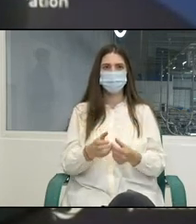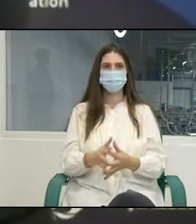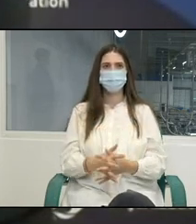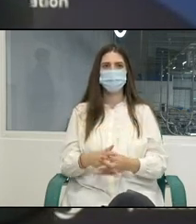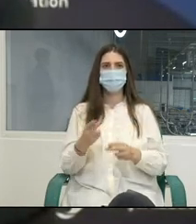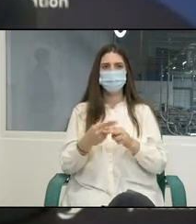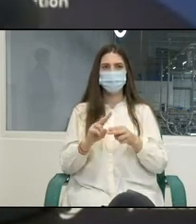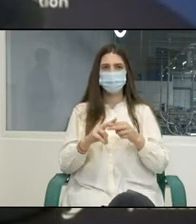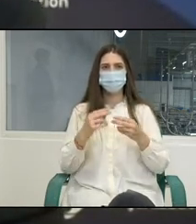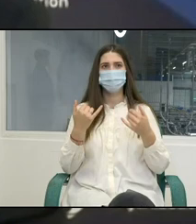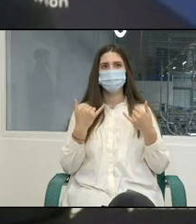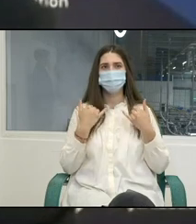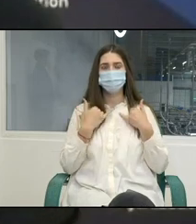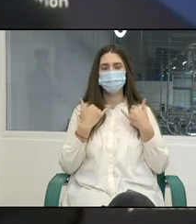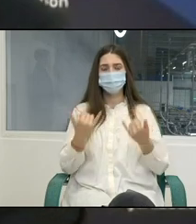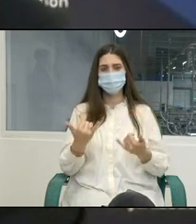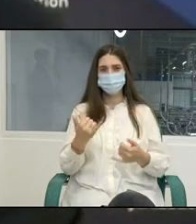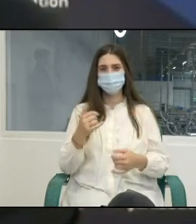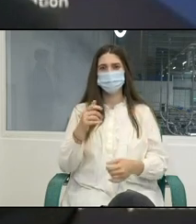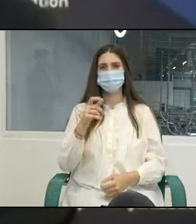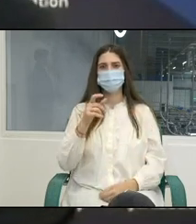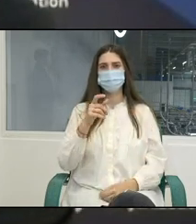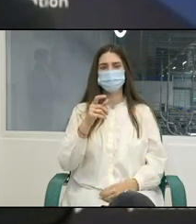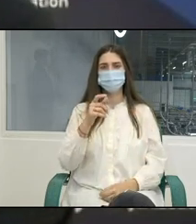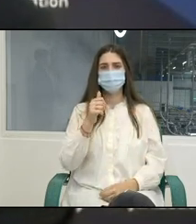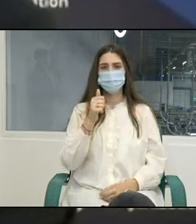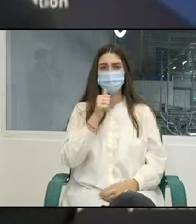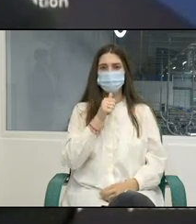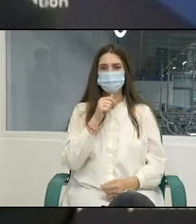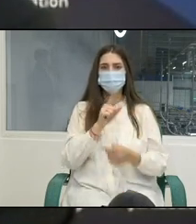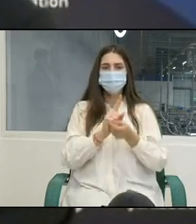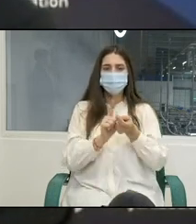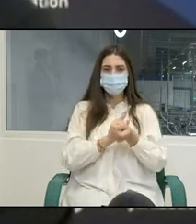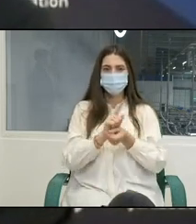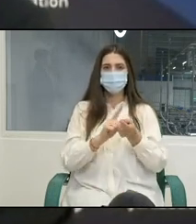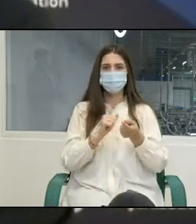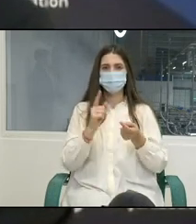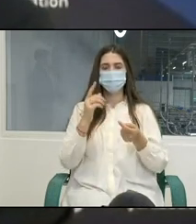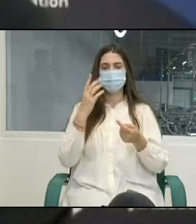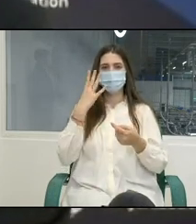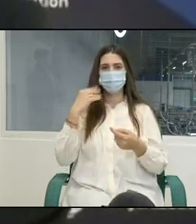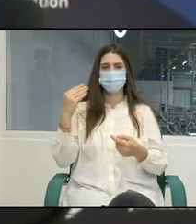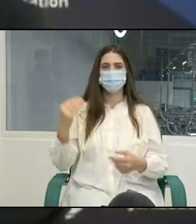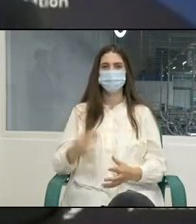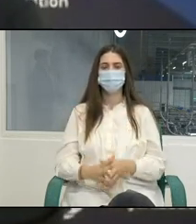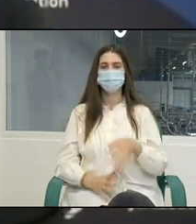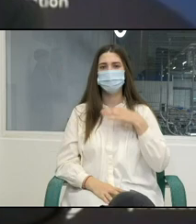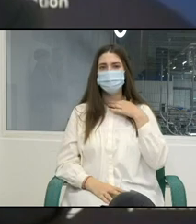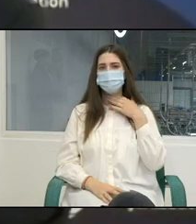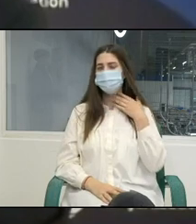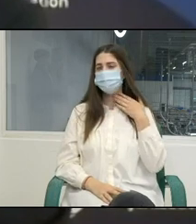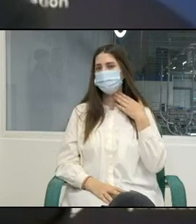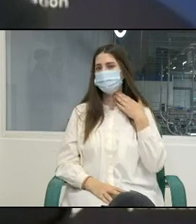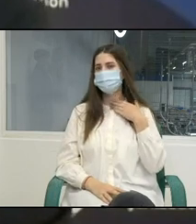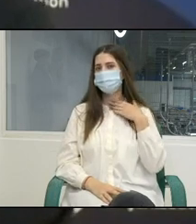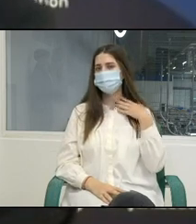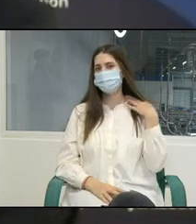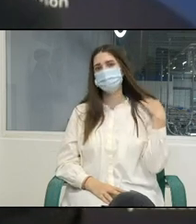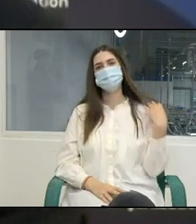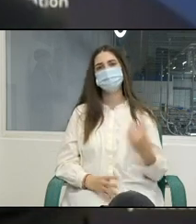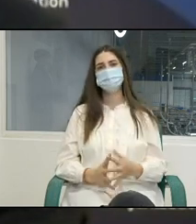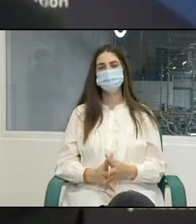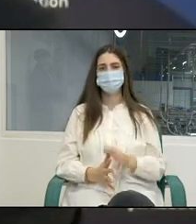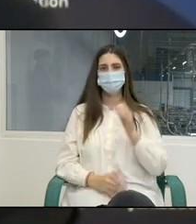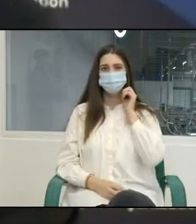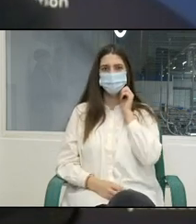întotdeauna am avut și cofinanțare dar ca să fiu foarte transparent am să spun că parțial o parte din activități planificate